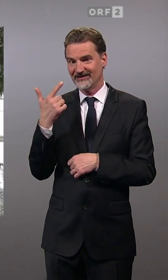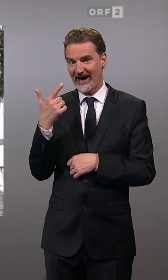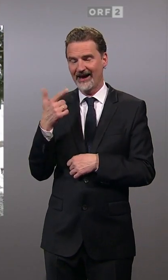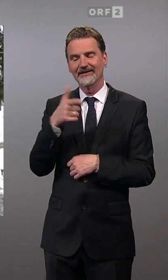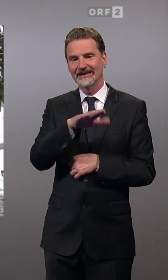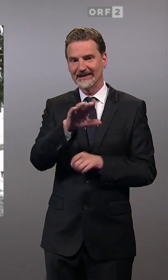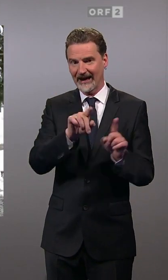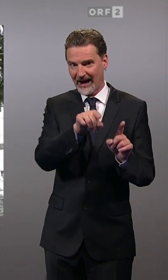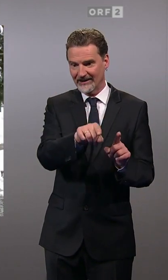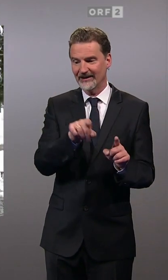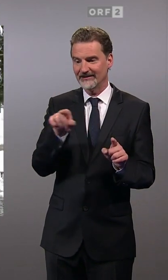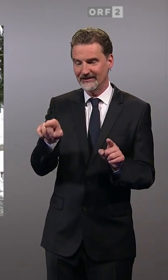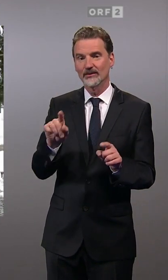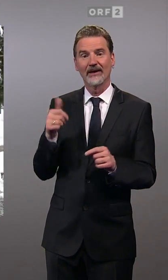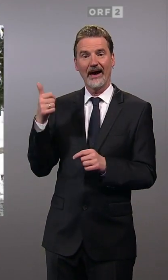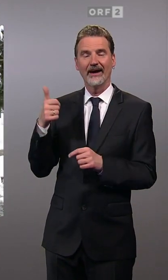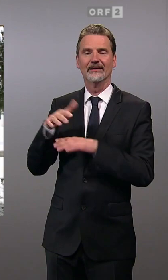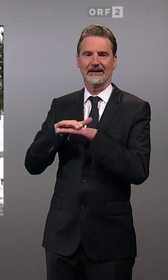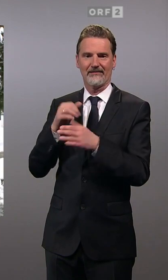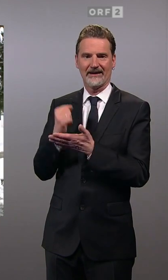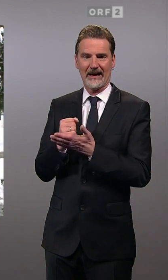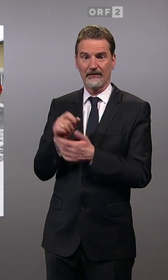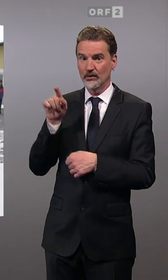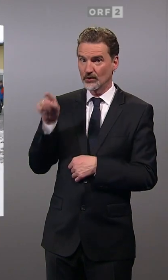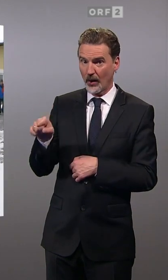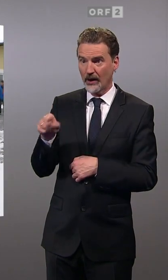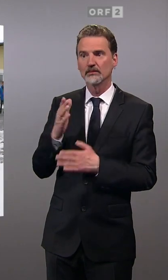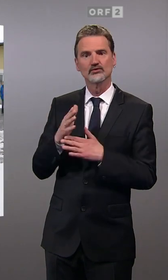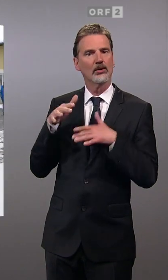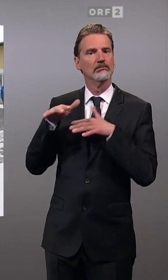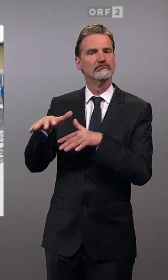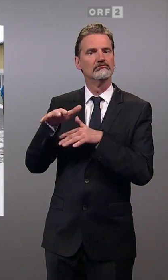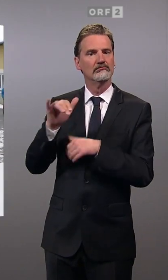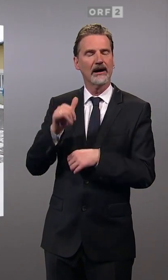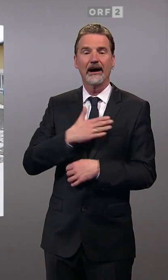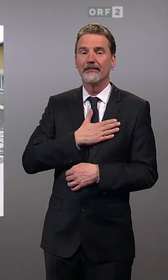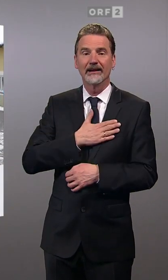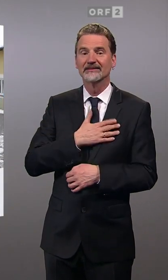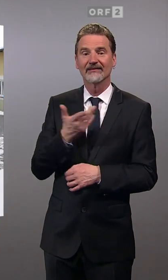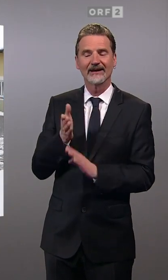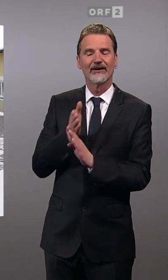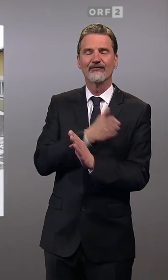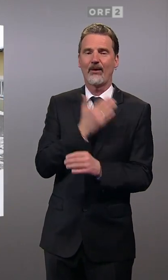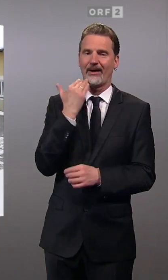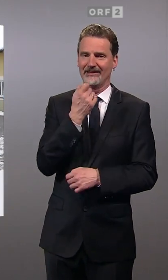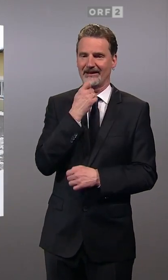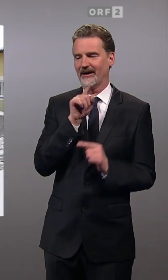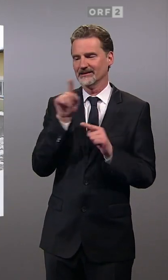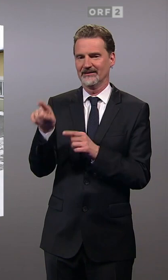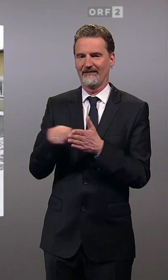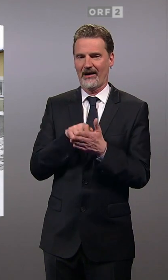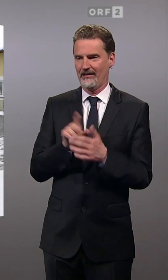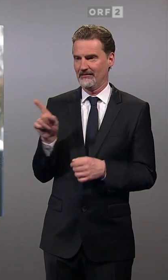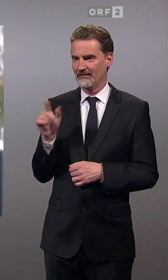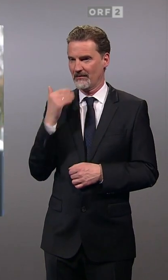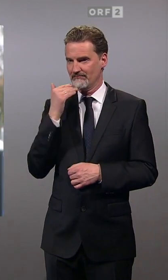Kindergärten und eines am Gemeindeamt. Und dort ist schon einiges los. Man wählt am liebsten vor dem Mittagessen. Es wird spannend.